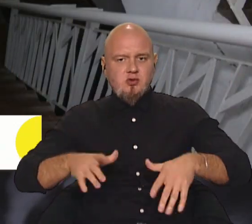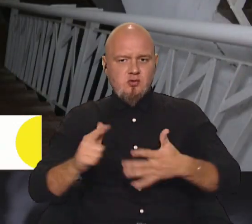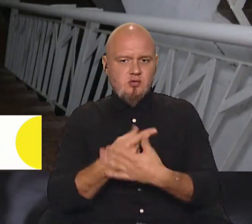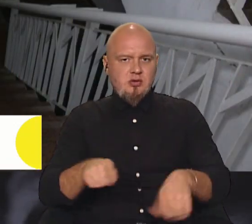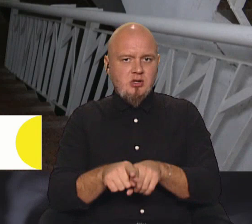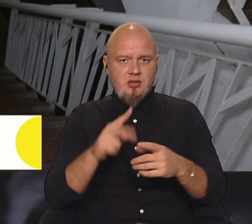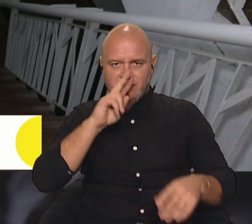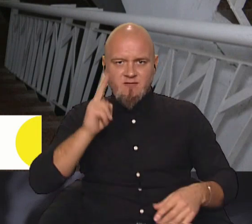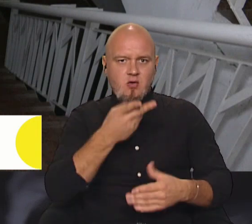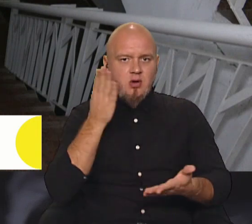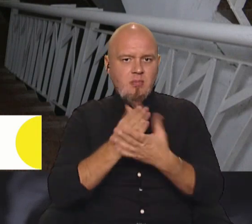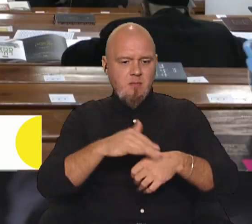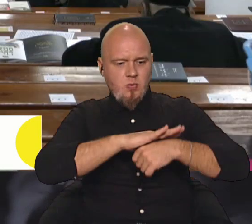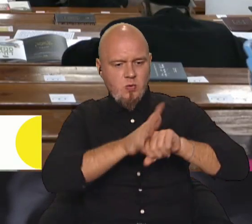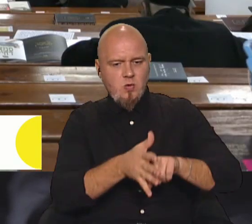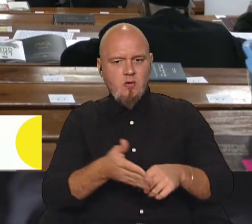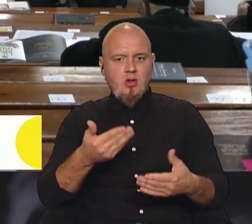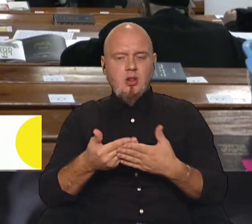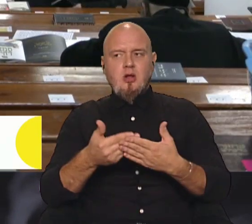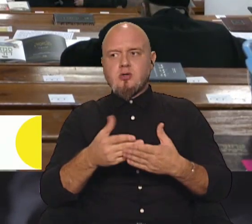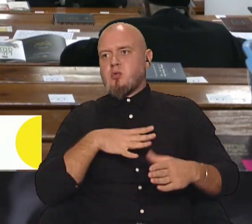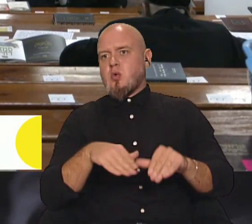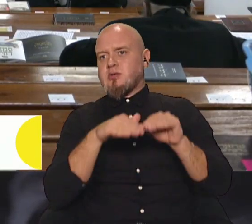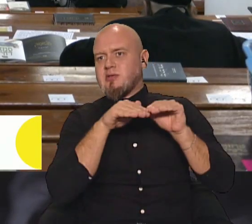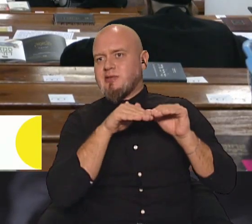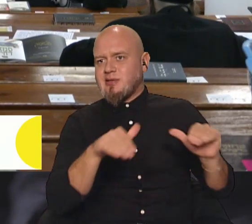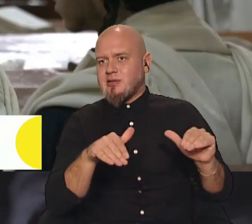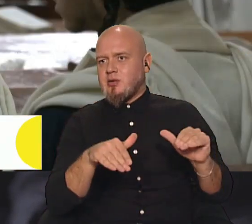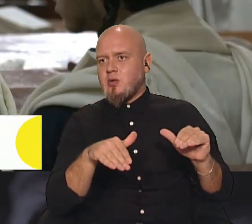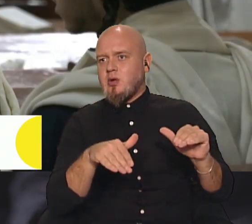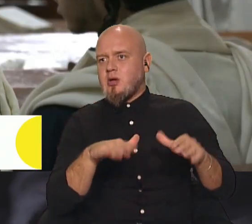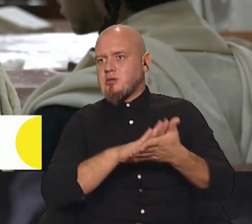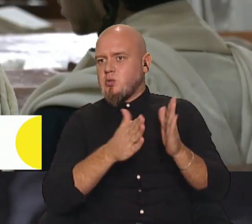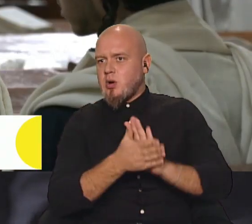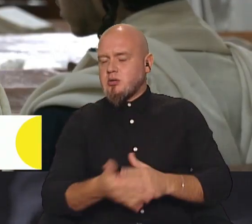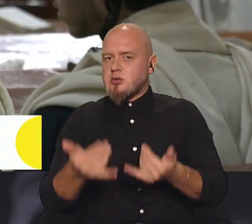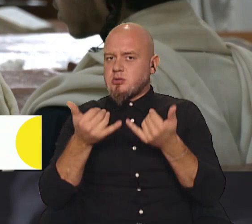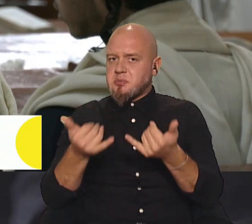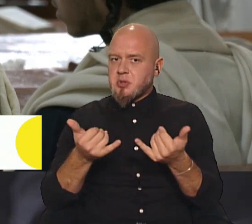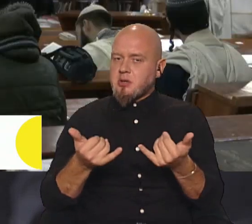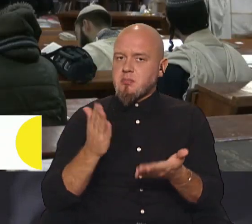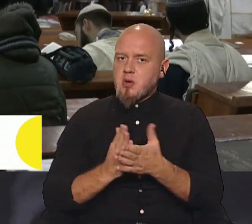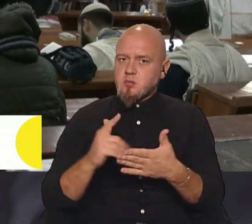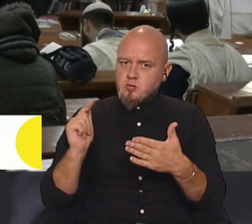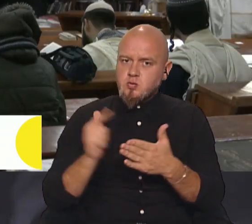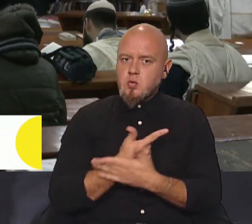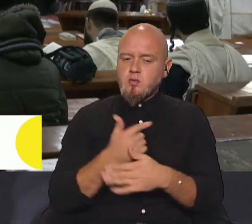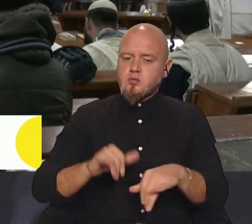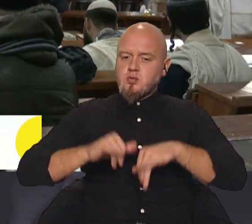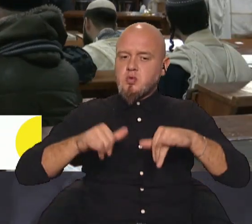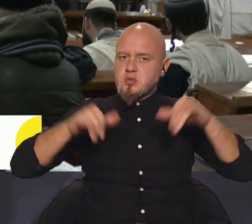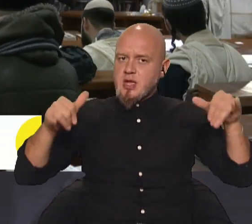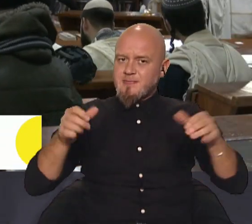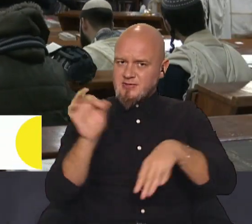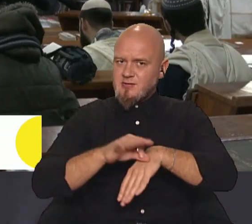таки, два роки маємо ковід, наче була затихла ситуація. Тепер маємо знову зростання